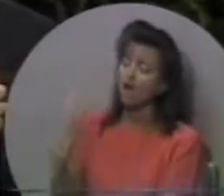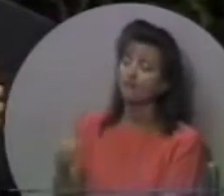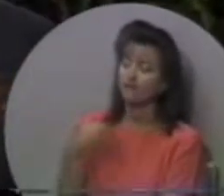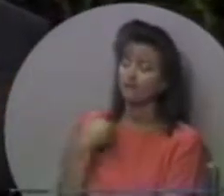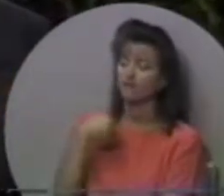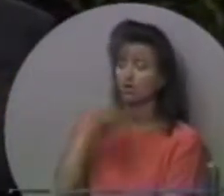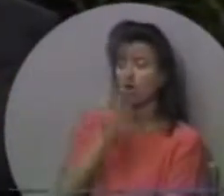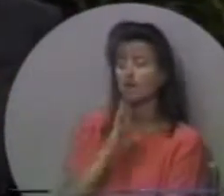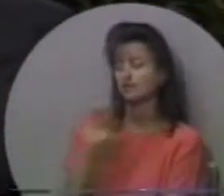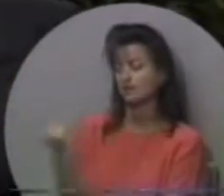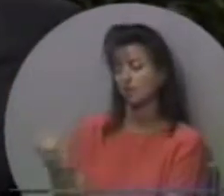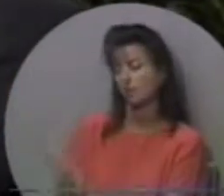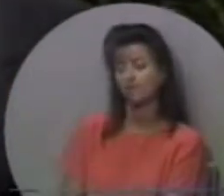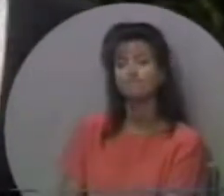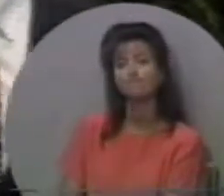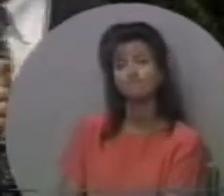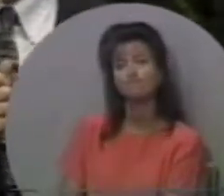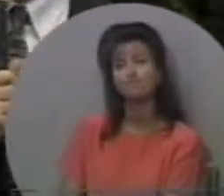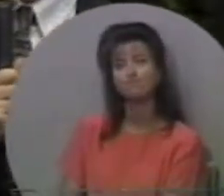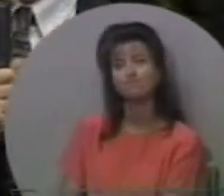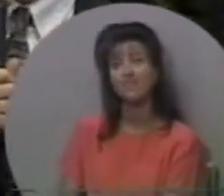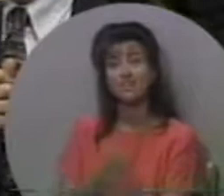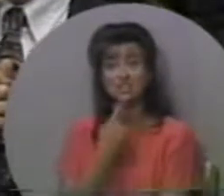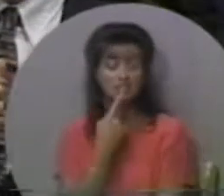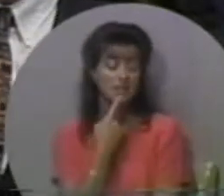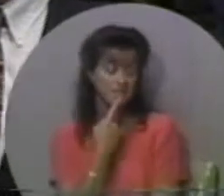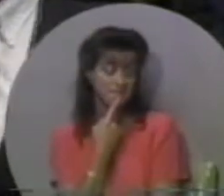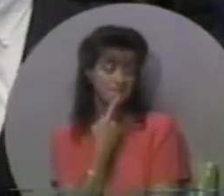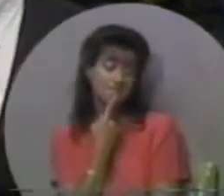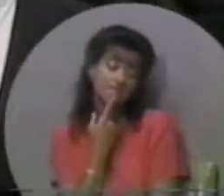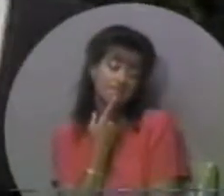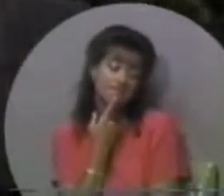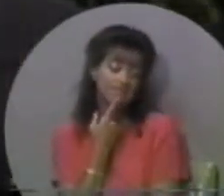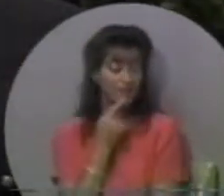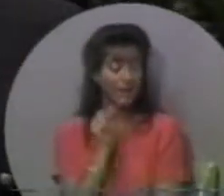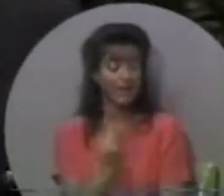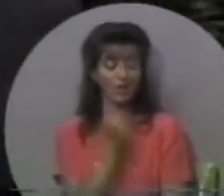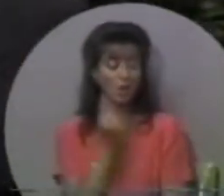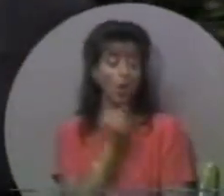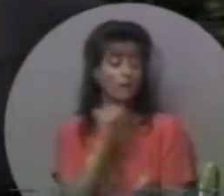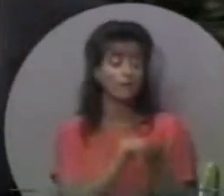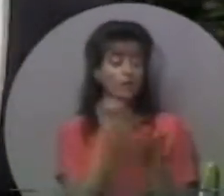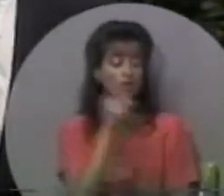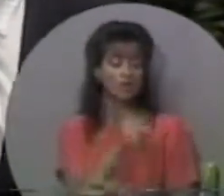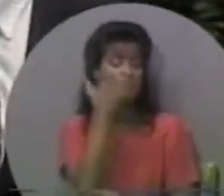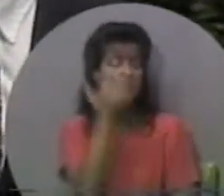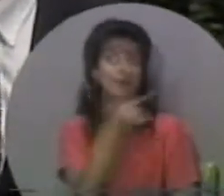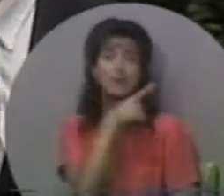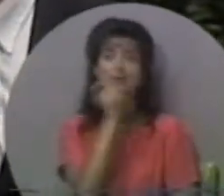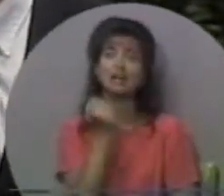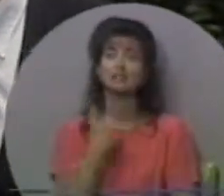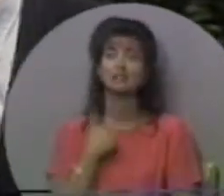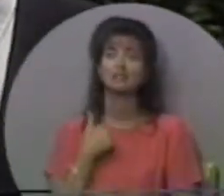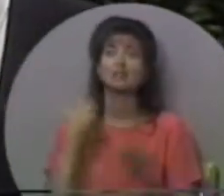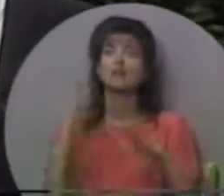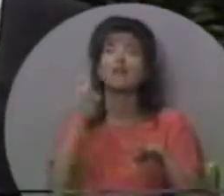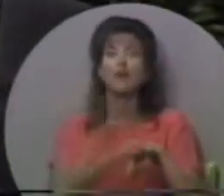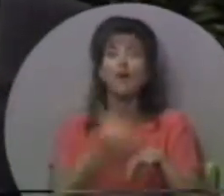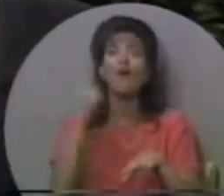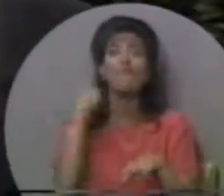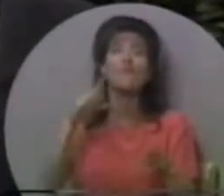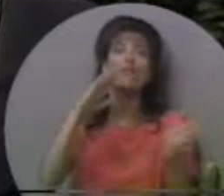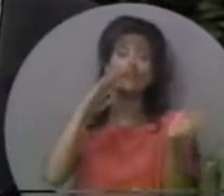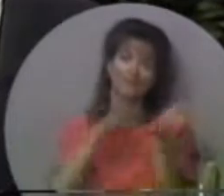тоді я дізнаюся, що Бог справді повинен існувати. Вона сказала, я нічого не можу зробити, крім того, що пробачити тебе, тому що я була